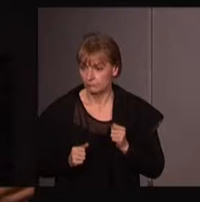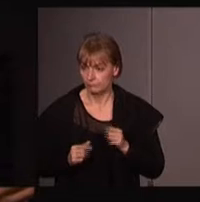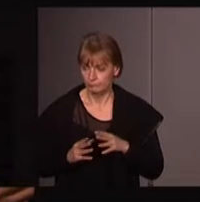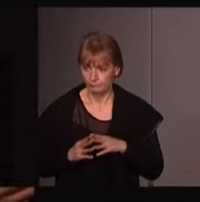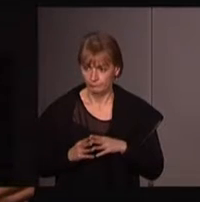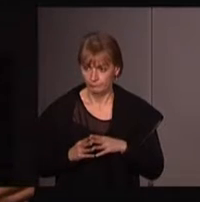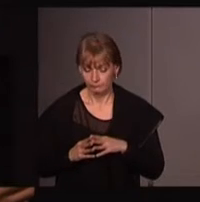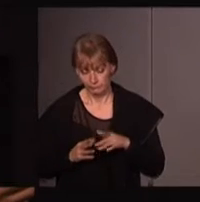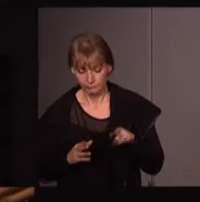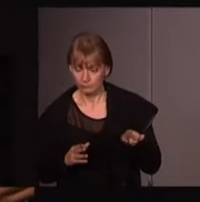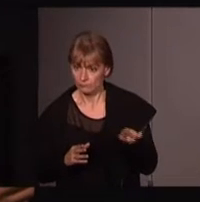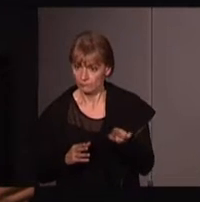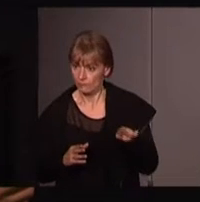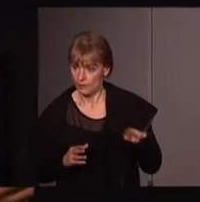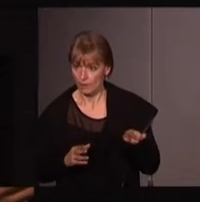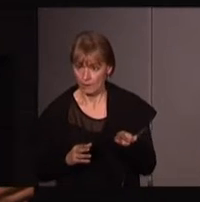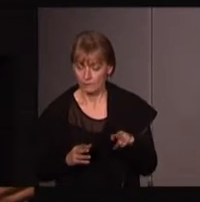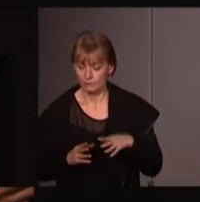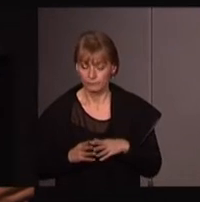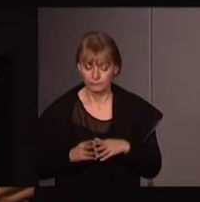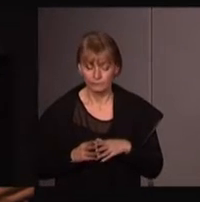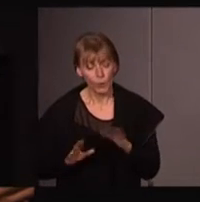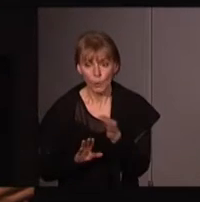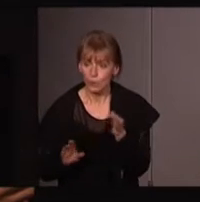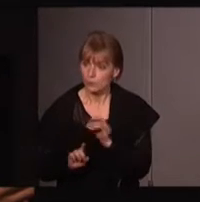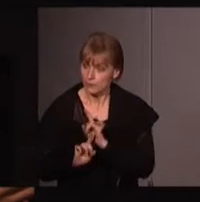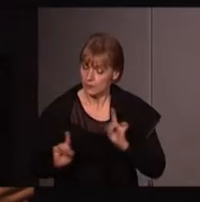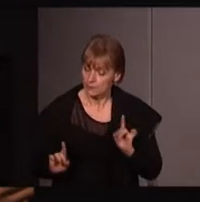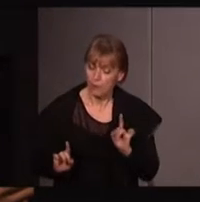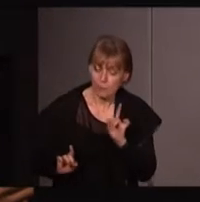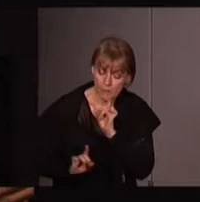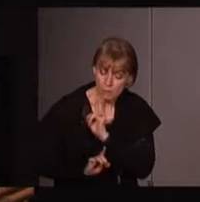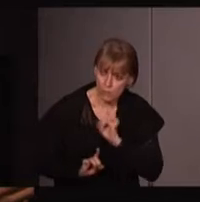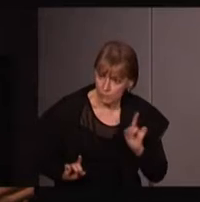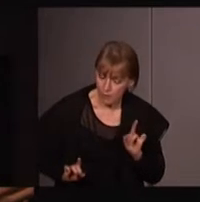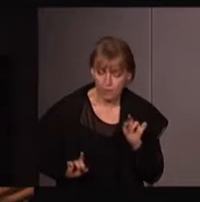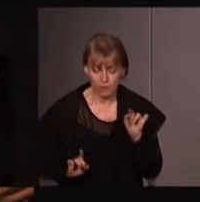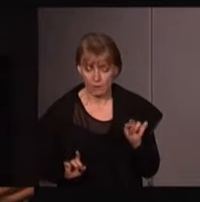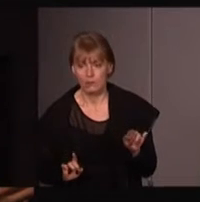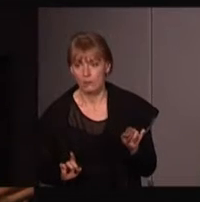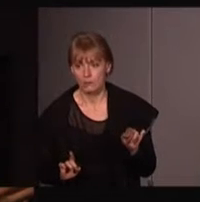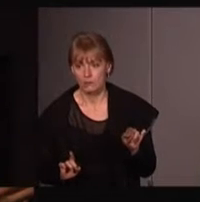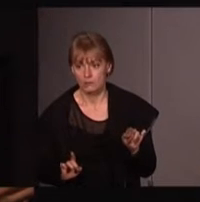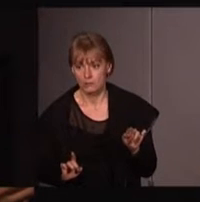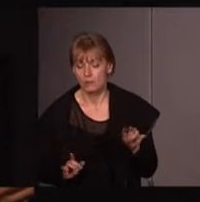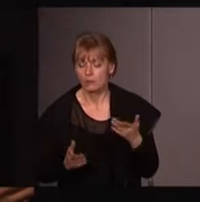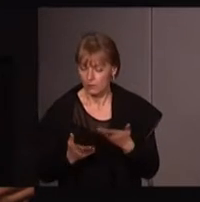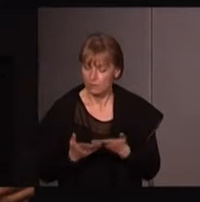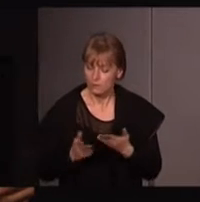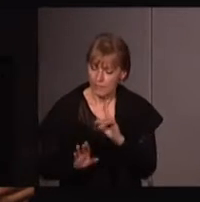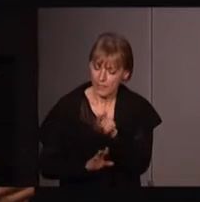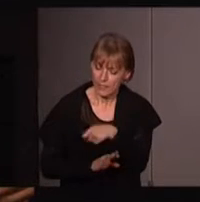bien, cette dernière serait susceptible, ce n pas automatique, mais elle serait susceptible de faire finalement peut-être plus facilement le lien